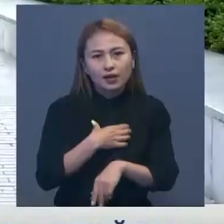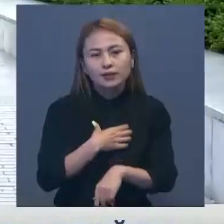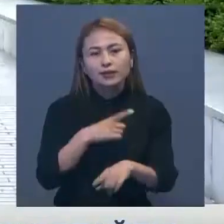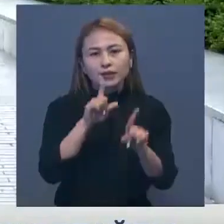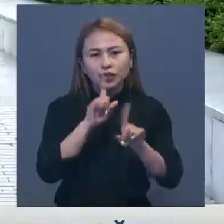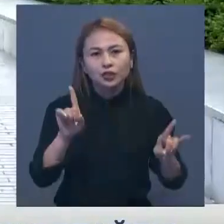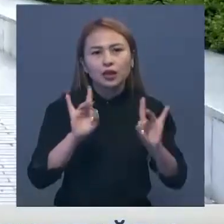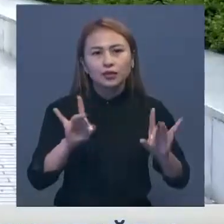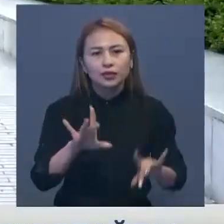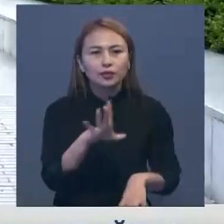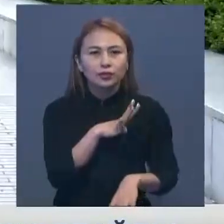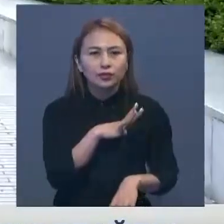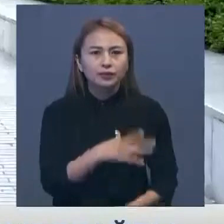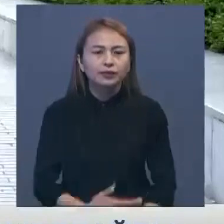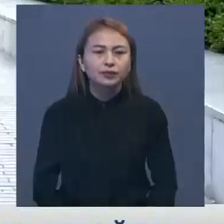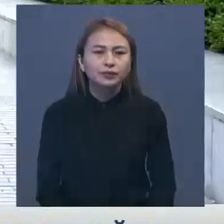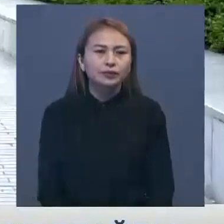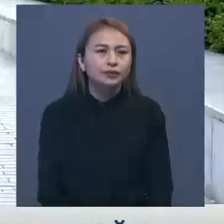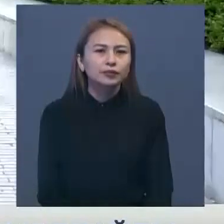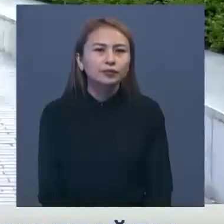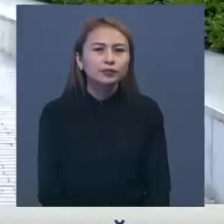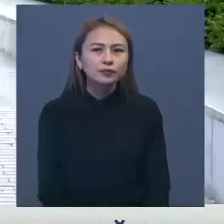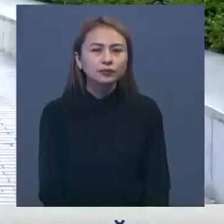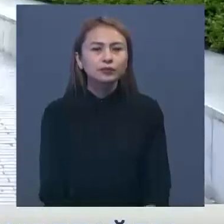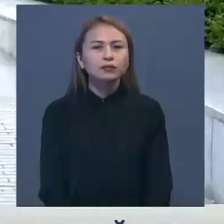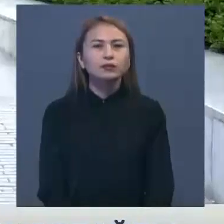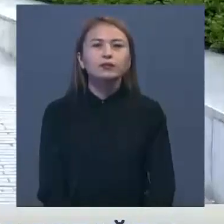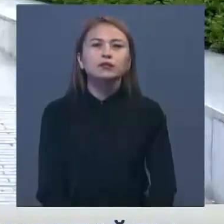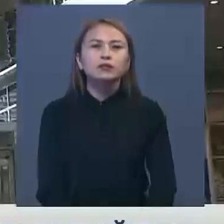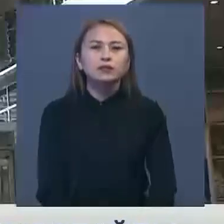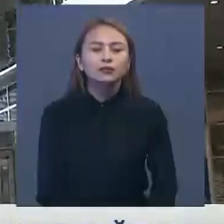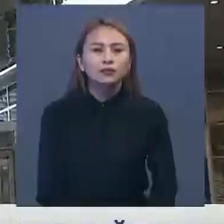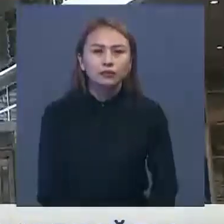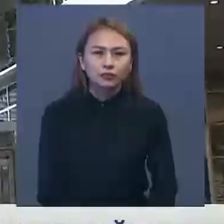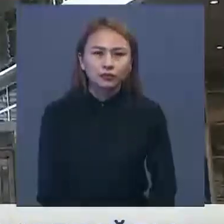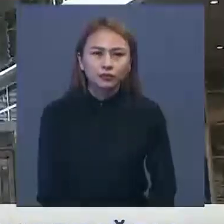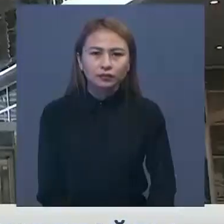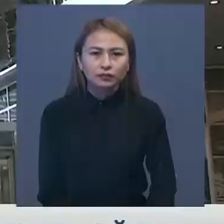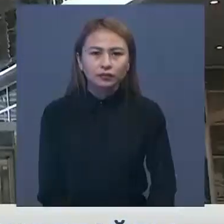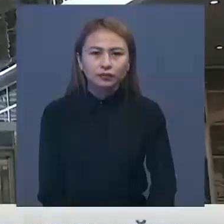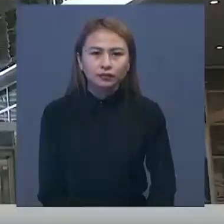атап өтті. Жанатарны Жомар Тахметов, Хабар 24, Белге, Брюсселден. Жанатарны